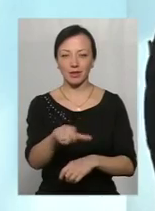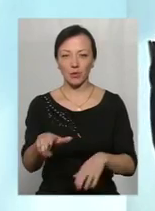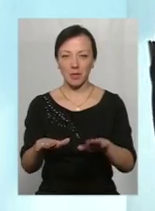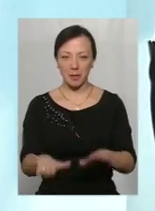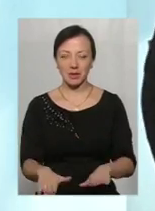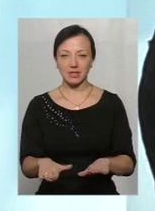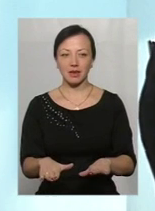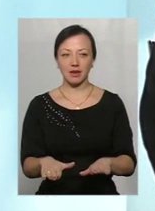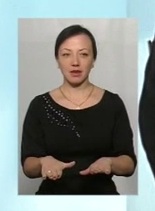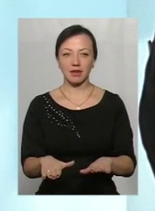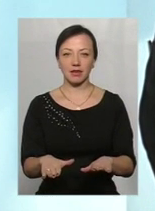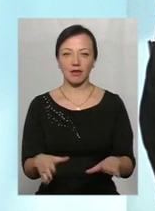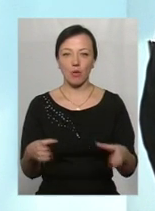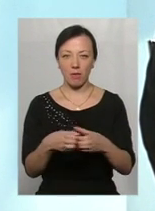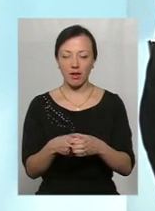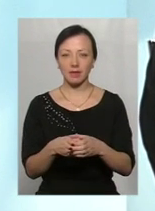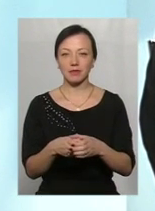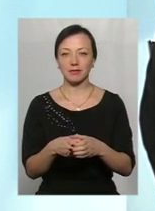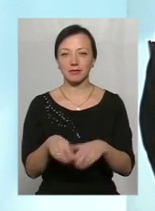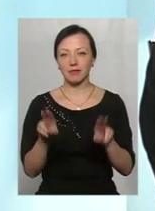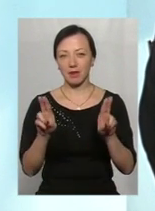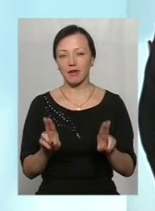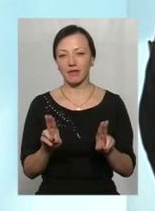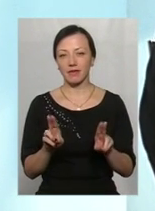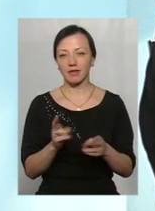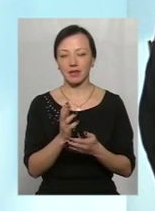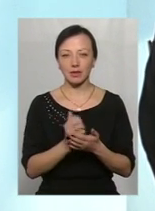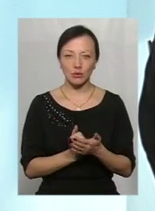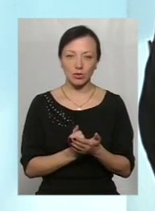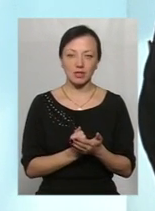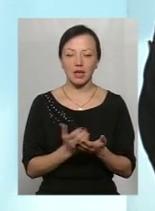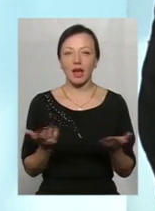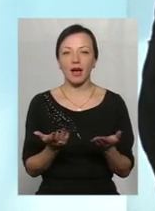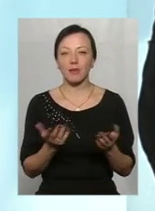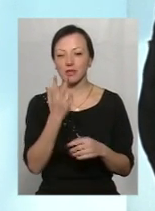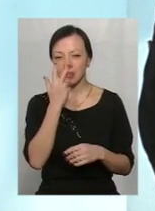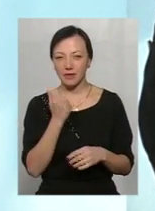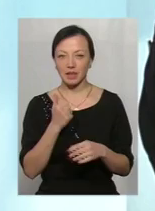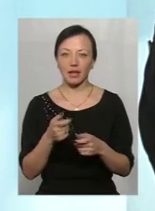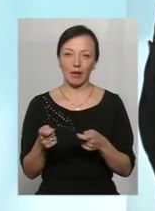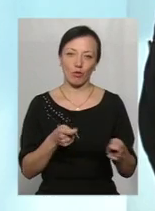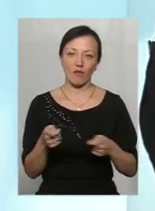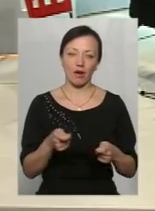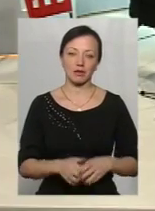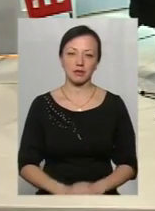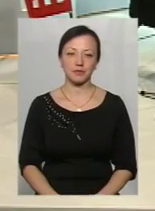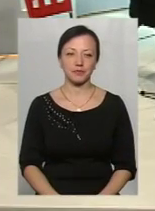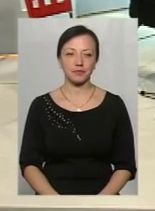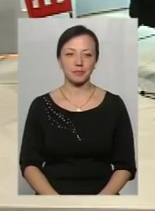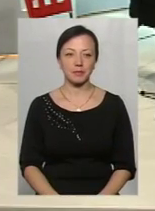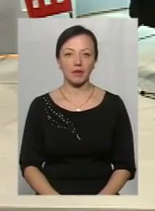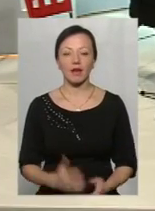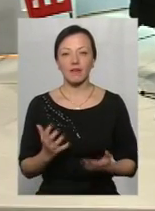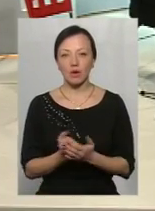передавати якісь об'єктивні правила, ресурси, якими вони звикли оперувати. Так, виходить, що